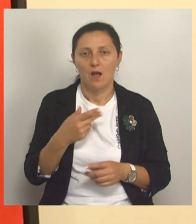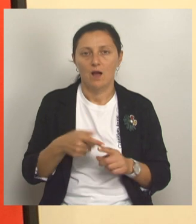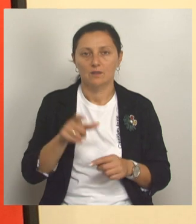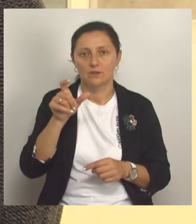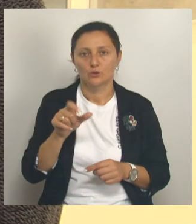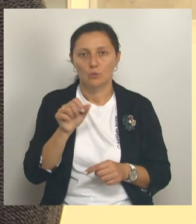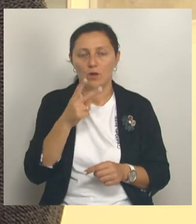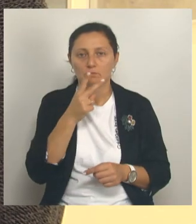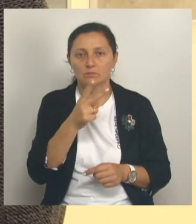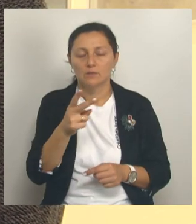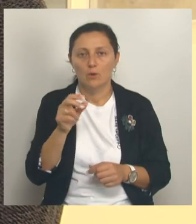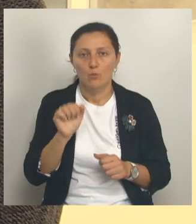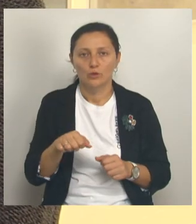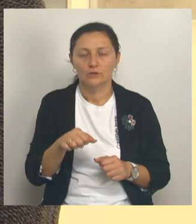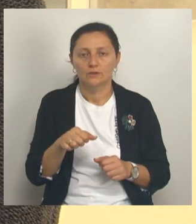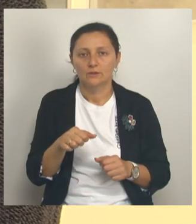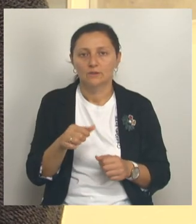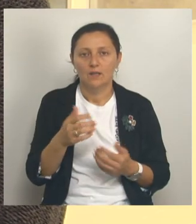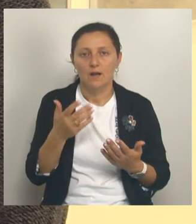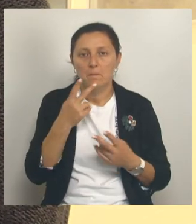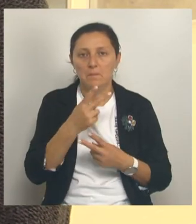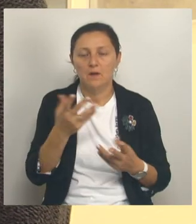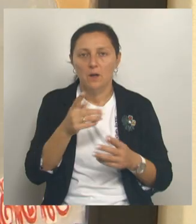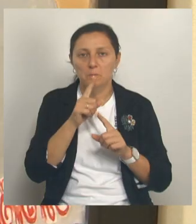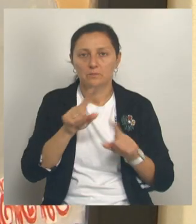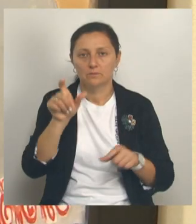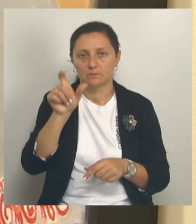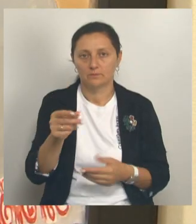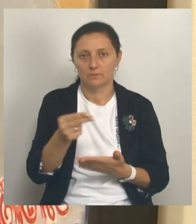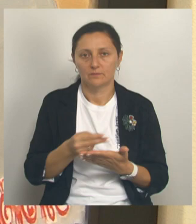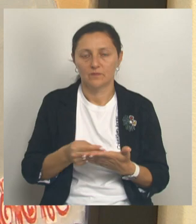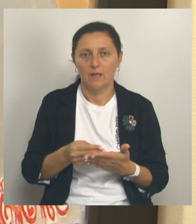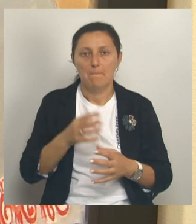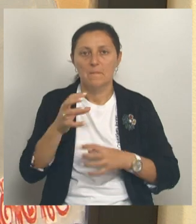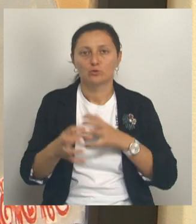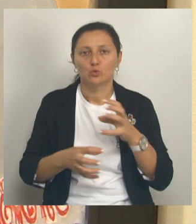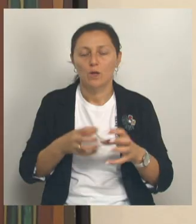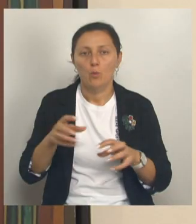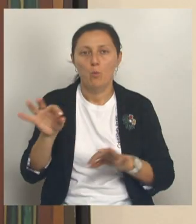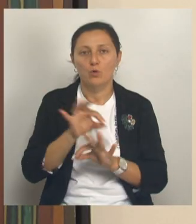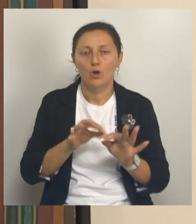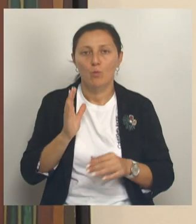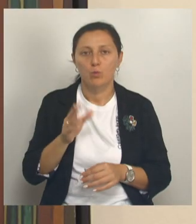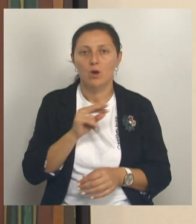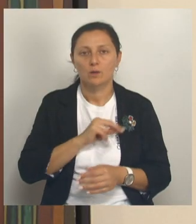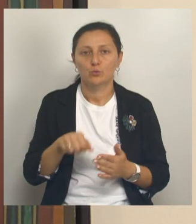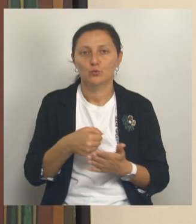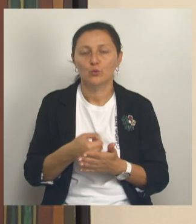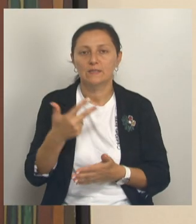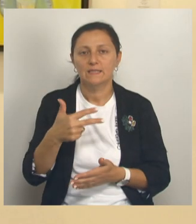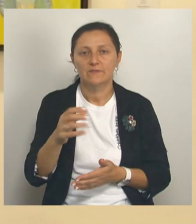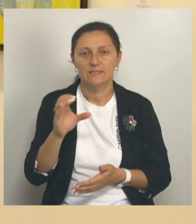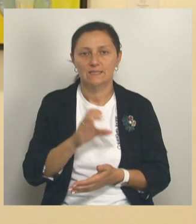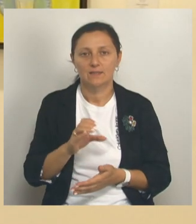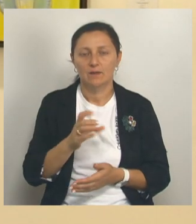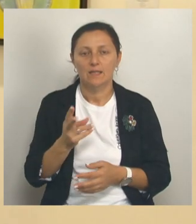можешь разглядывать бесконечно и находить какие-то новые нюансы в этом человеке. Международный интерактивный проект будет работать до 30 сентября.